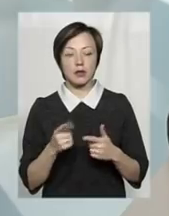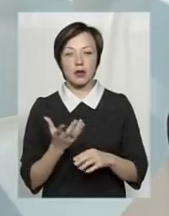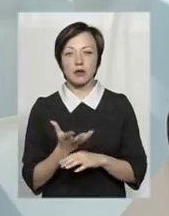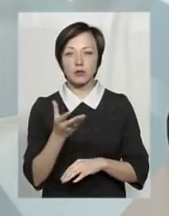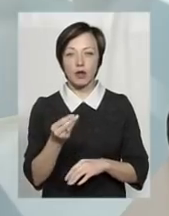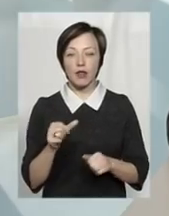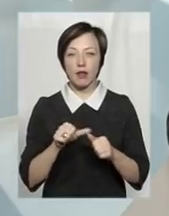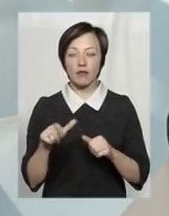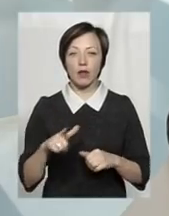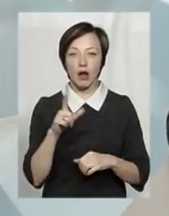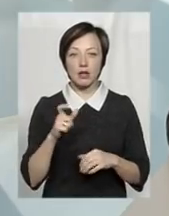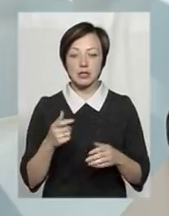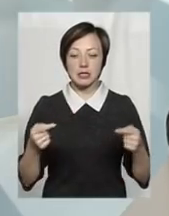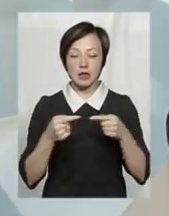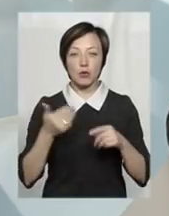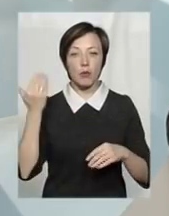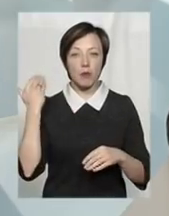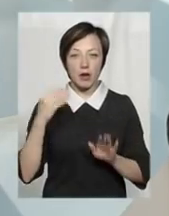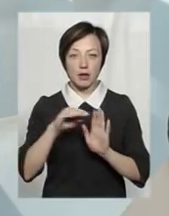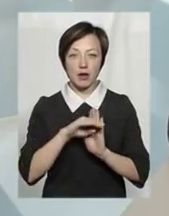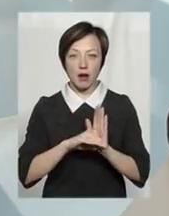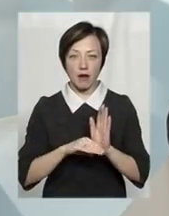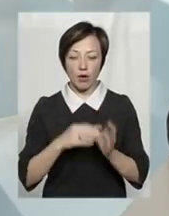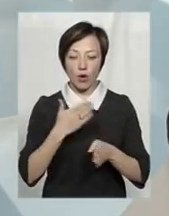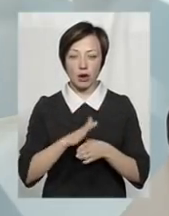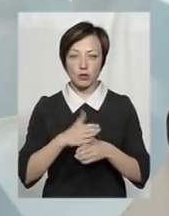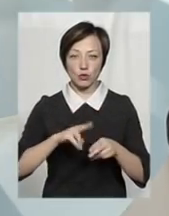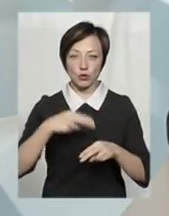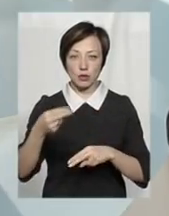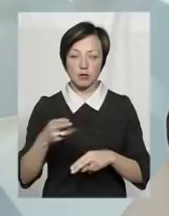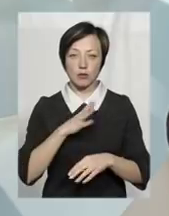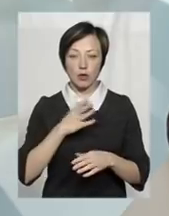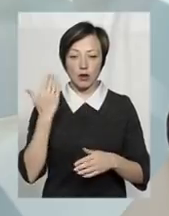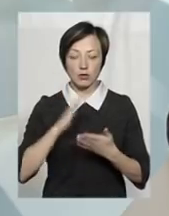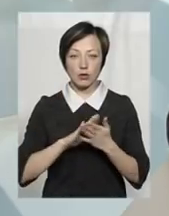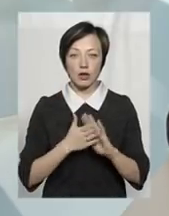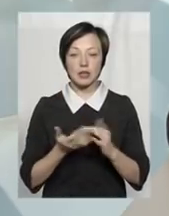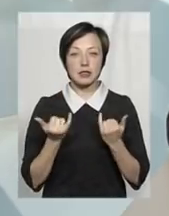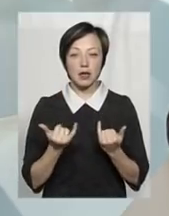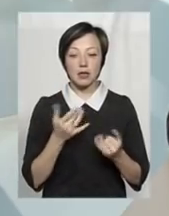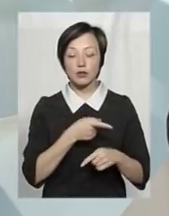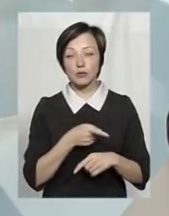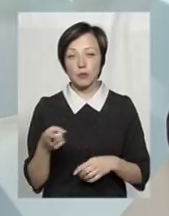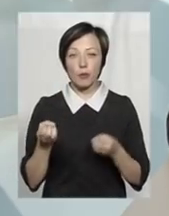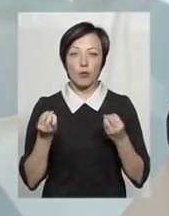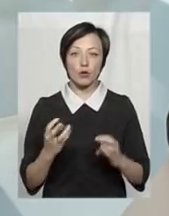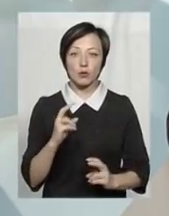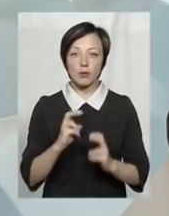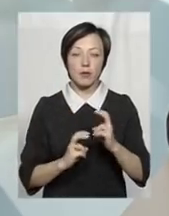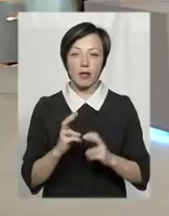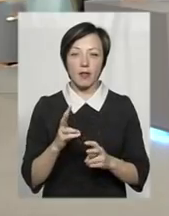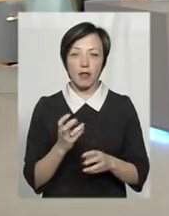«Нафтогазом» згідно попереднього графіку реструктуризації, який був підприємством складений. На даний час просто підприємство